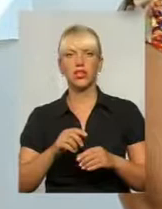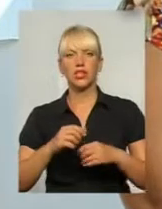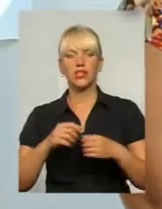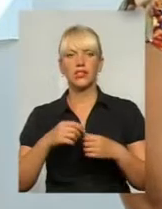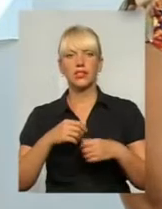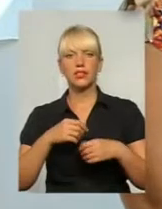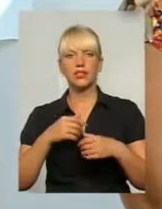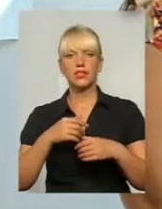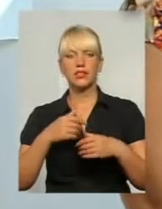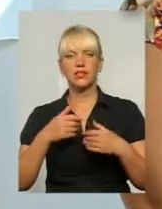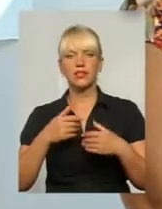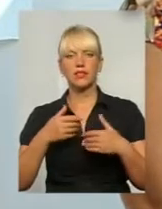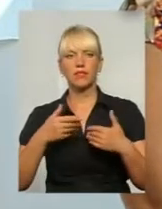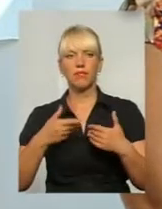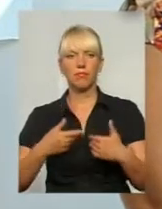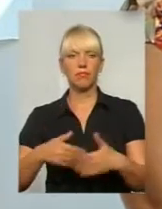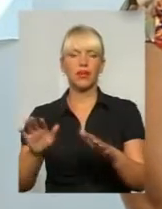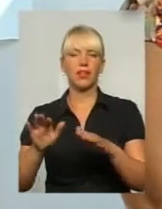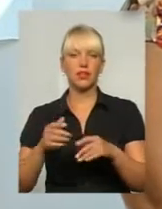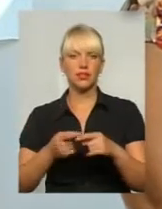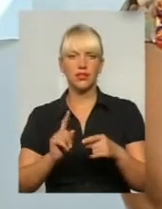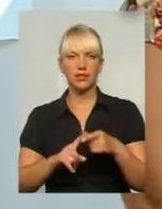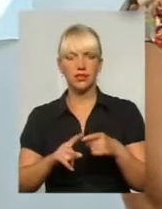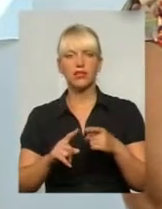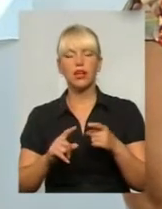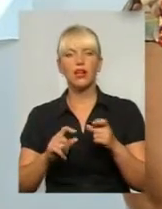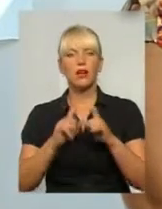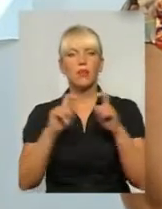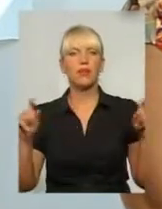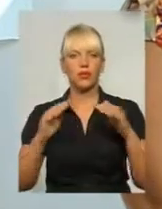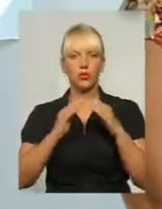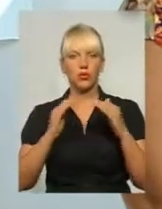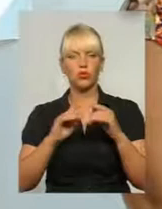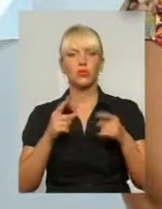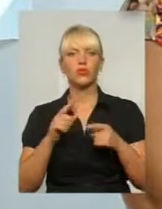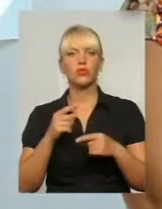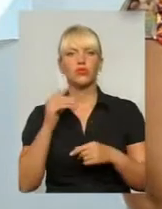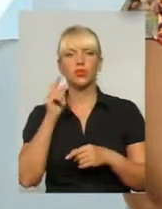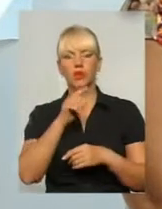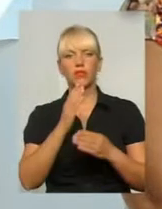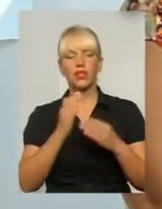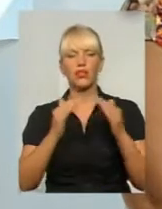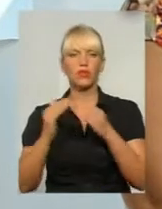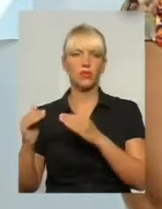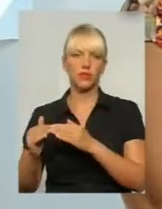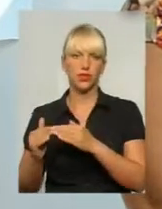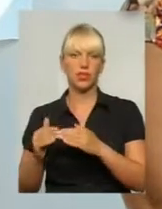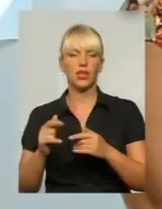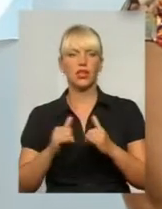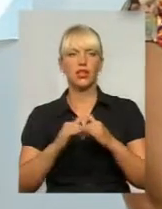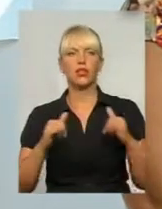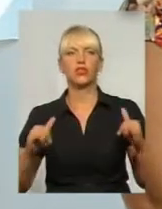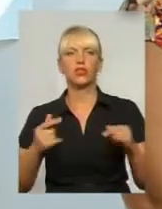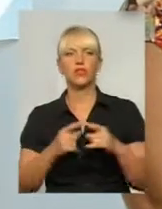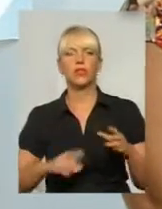цього притулку, стерилізатору, тому що там є дома, домівки, розширяється